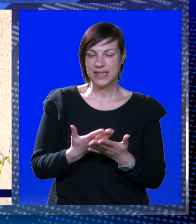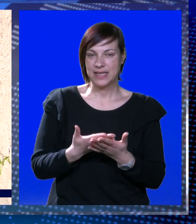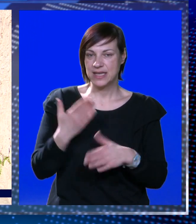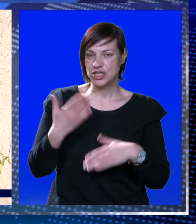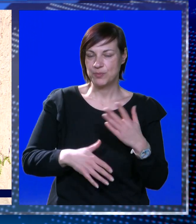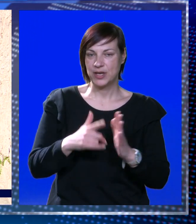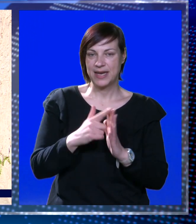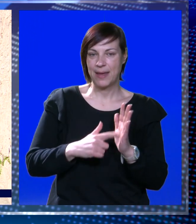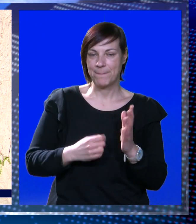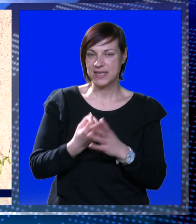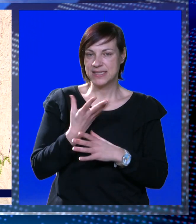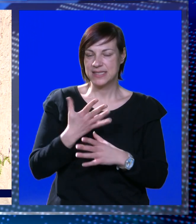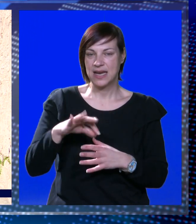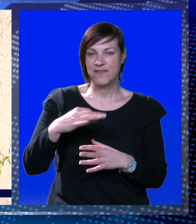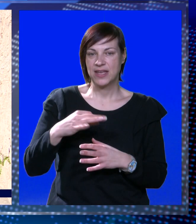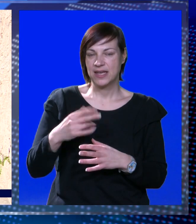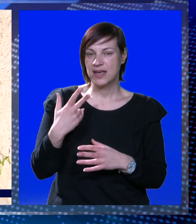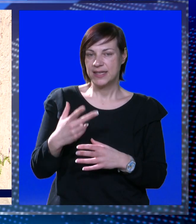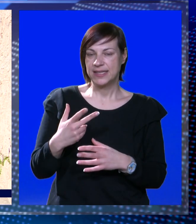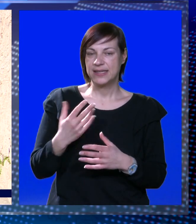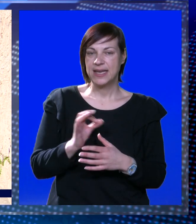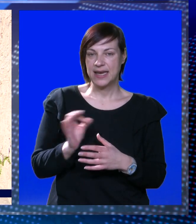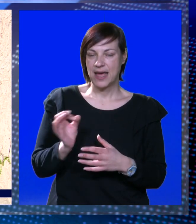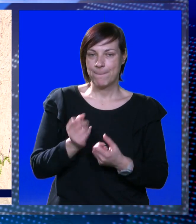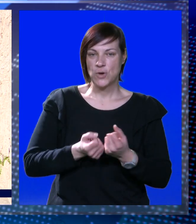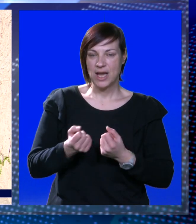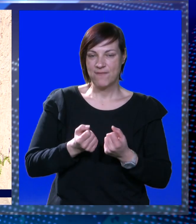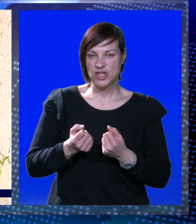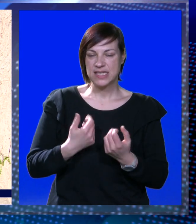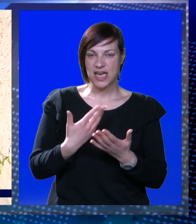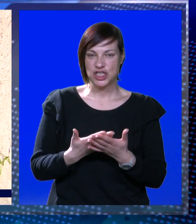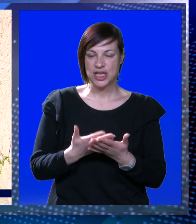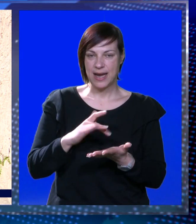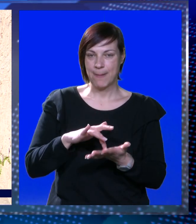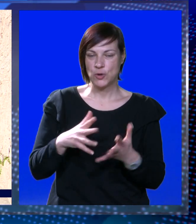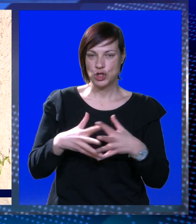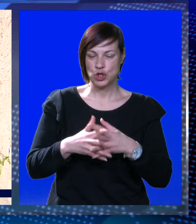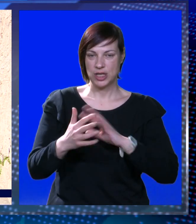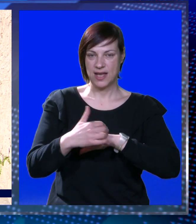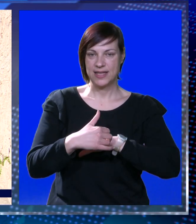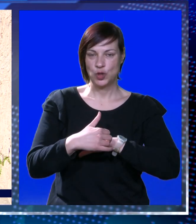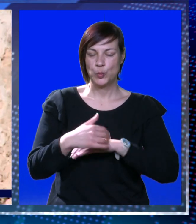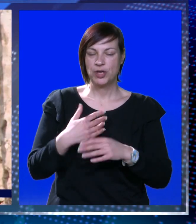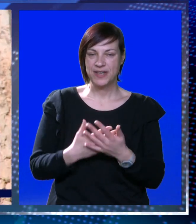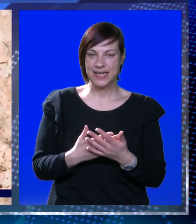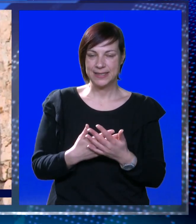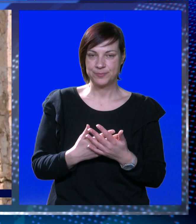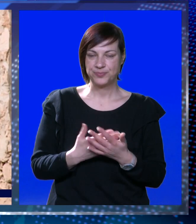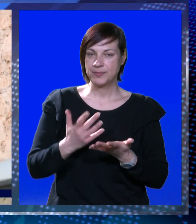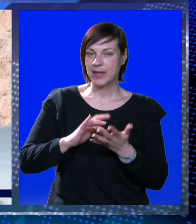i gdje ćemo krajem mjeseca travnja nagraditi tri najbolja vozača, odnosno vozačice na području grada Dubrovnika.